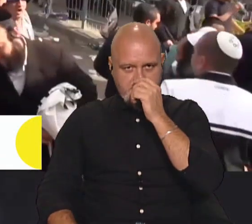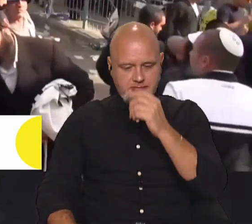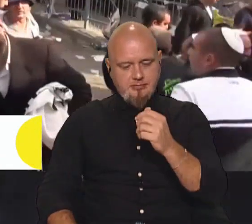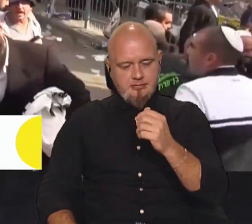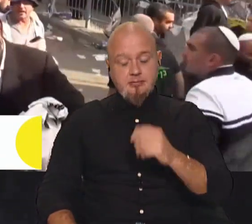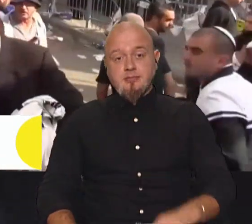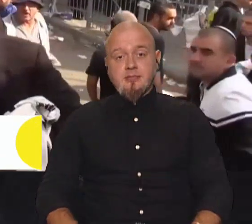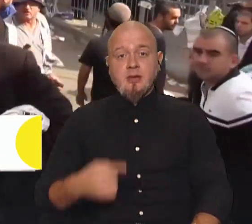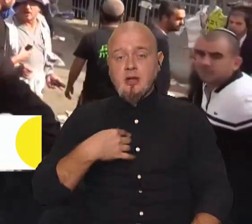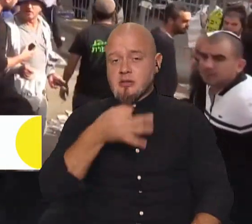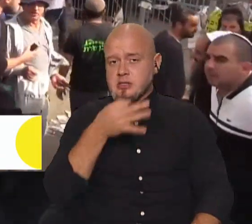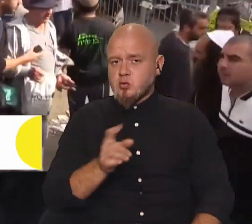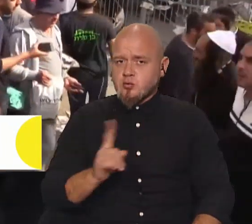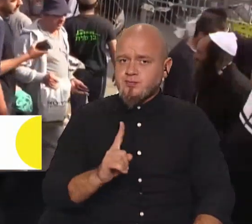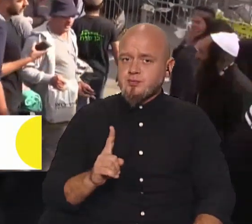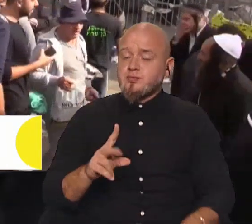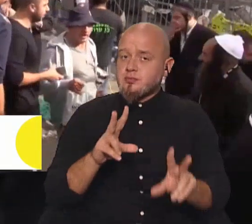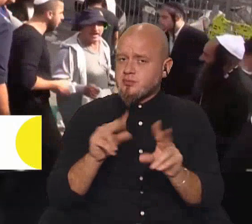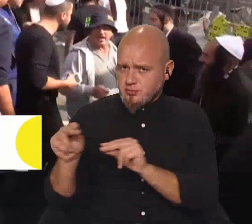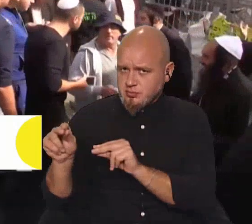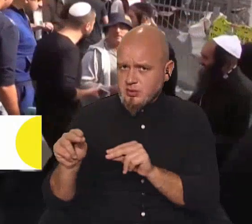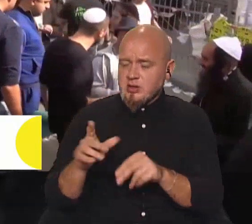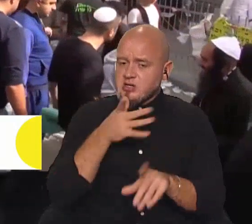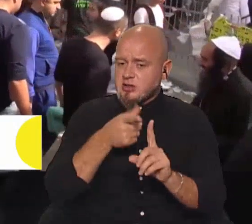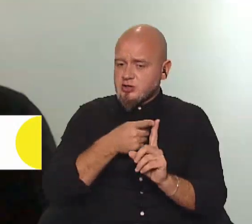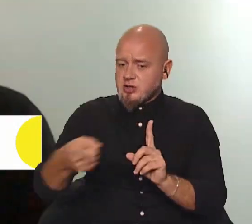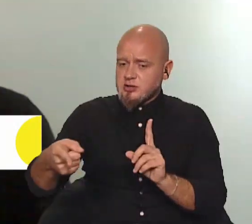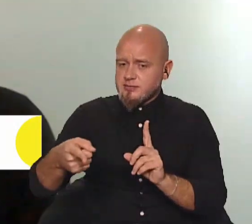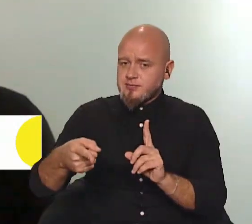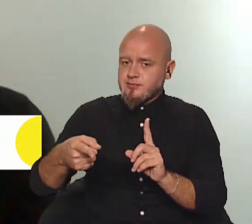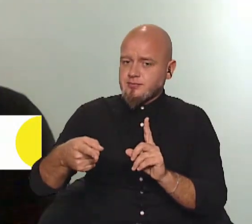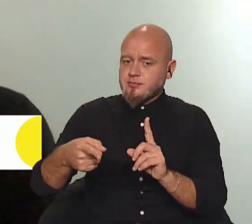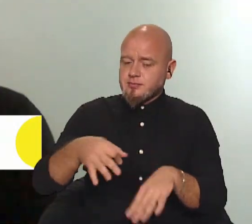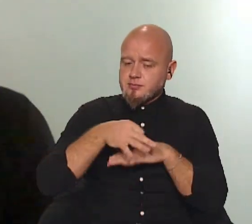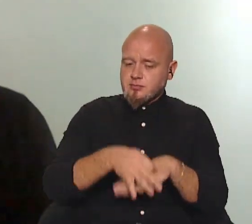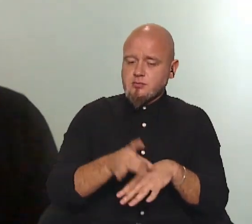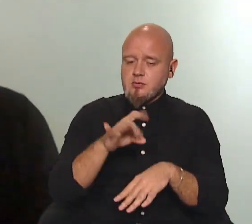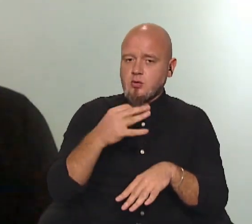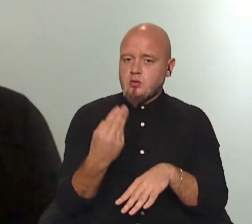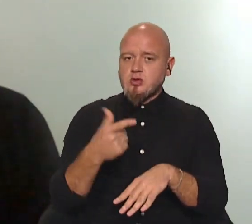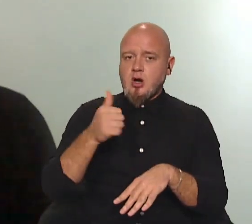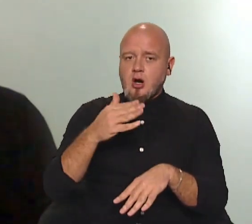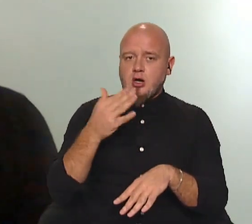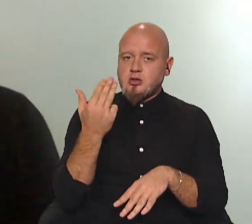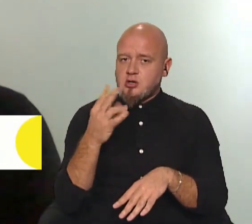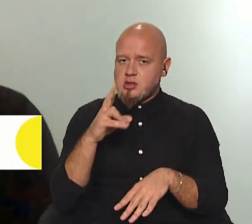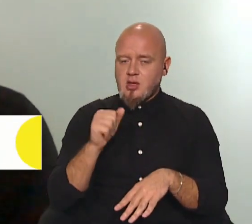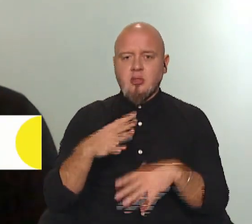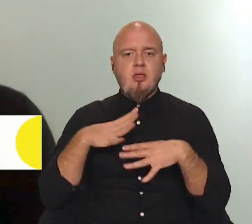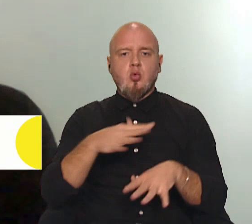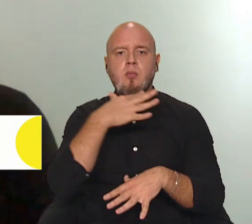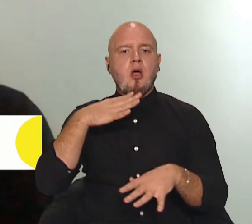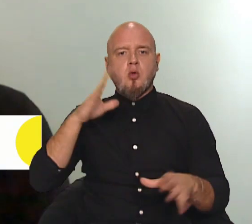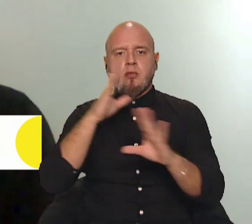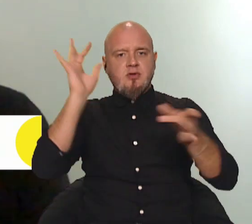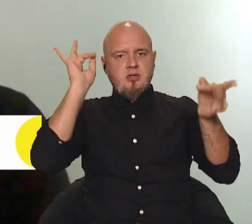Я зазначу, що, на щастя, за час проведення Рожгашана не було багато повітряних тривог,